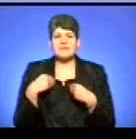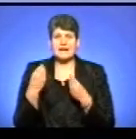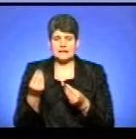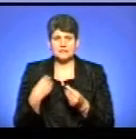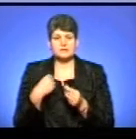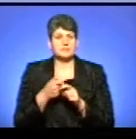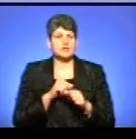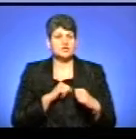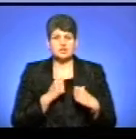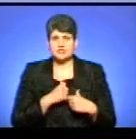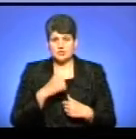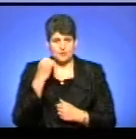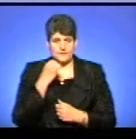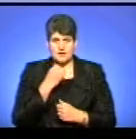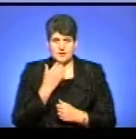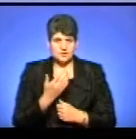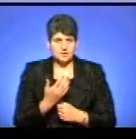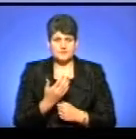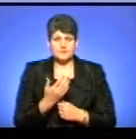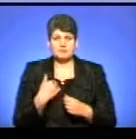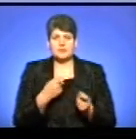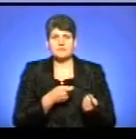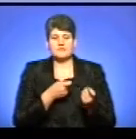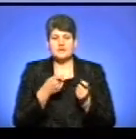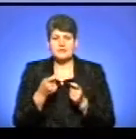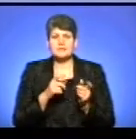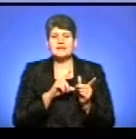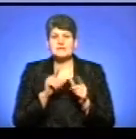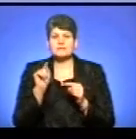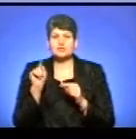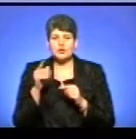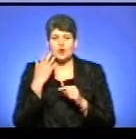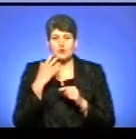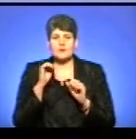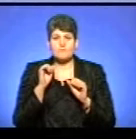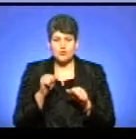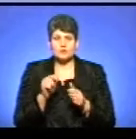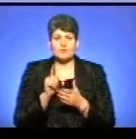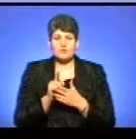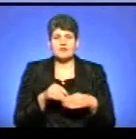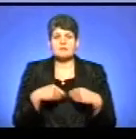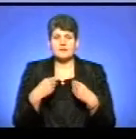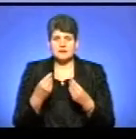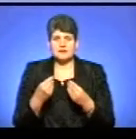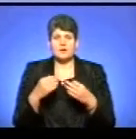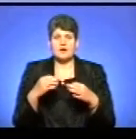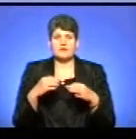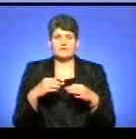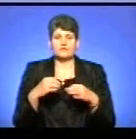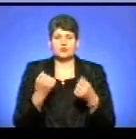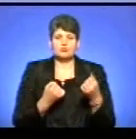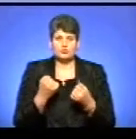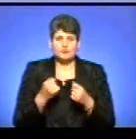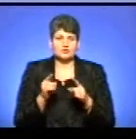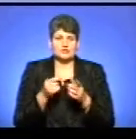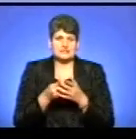І ми щиро вдячні, бо ми їздимо тільки тоді, коли можемо, повинні передати, або автомобіль, або щось